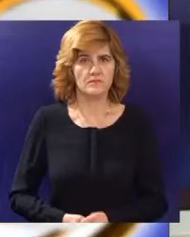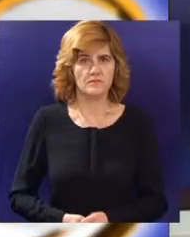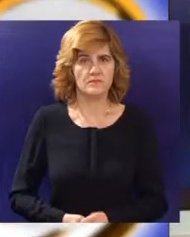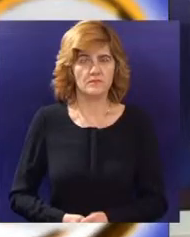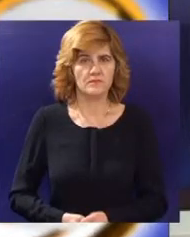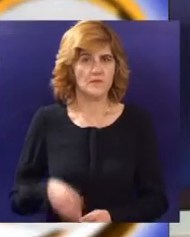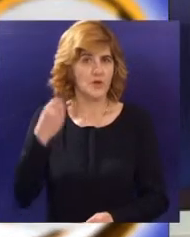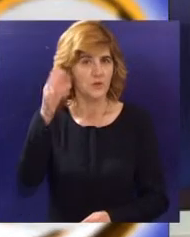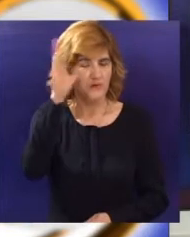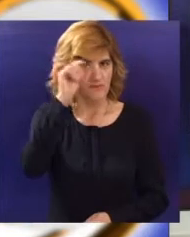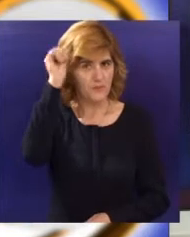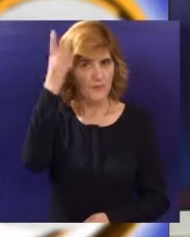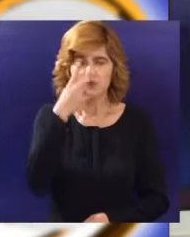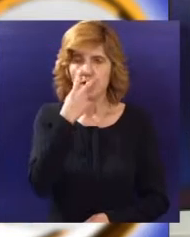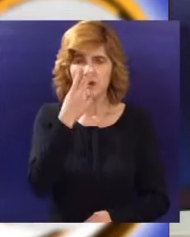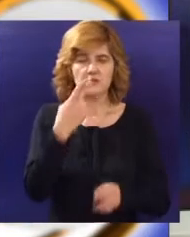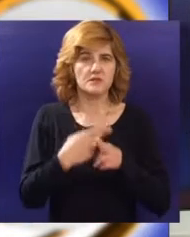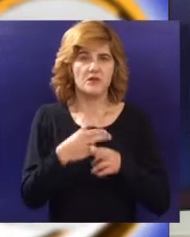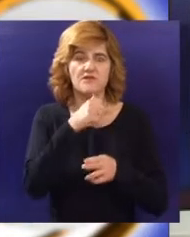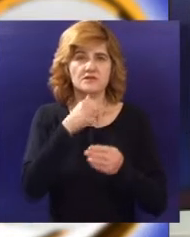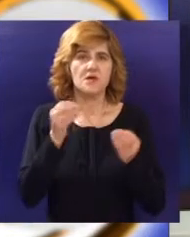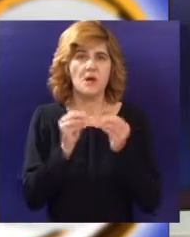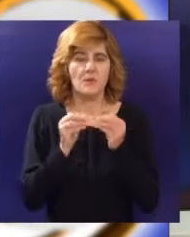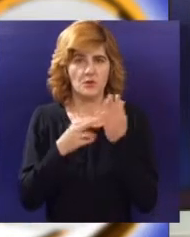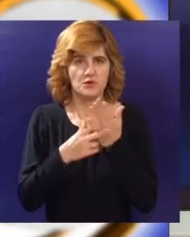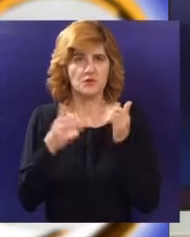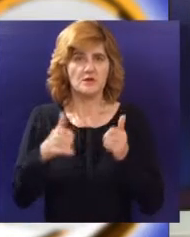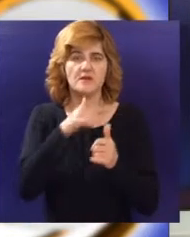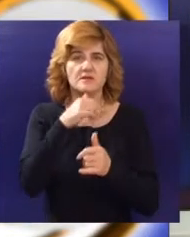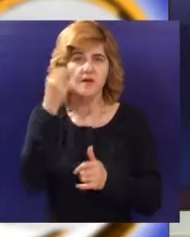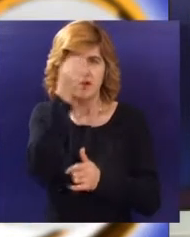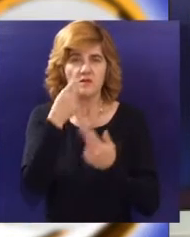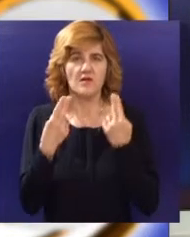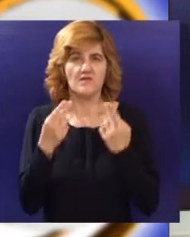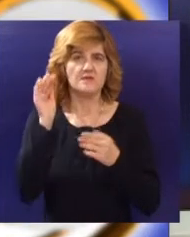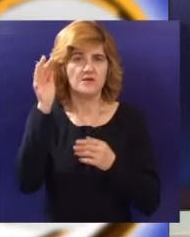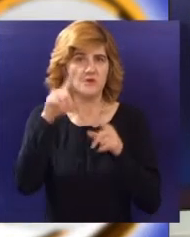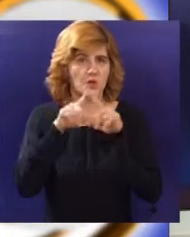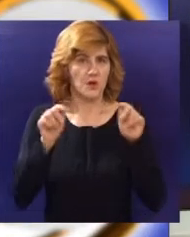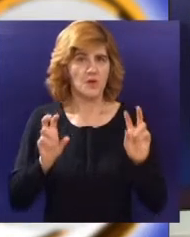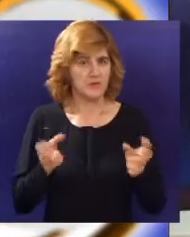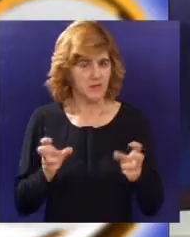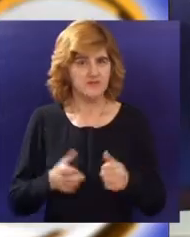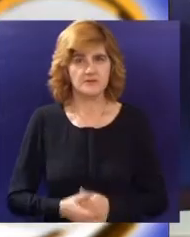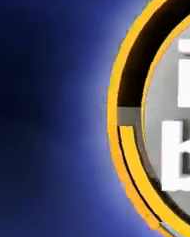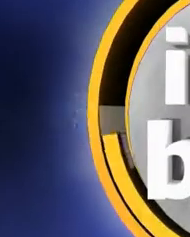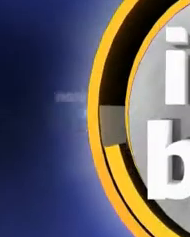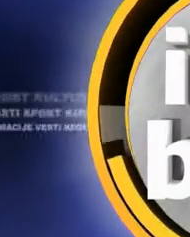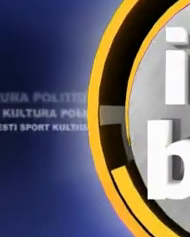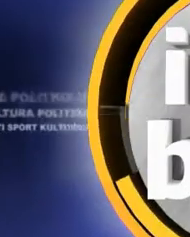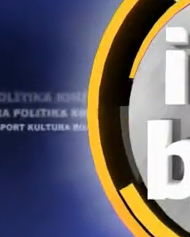Dobro večer poštovani gledalci, ja sam Boris Šuman, a vi pratite nedeljni pregled najvažnijih Hvesti i u Eko Televizije.